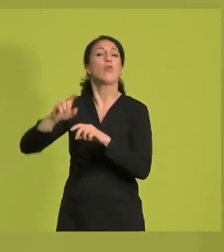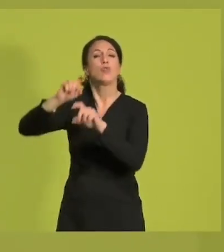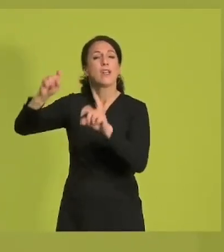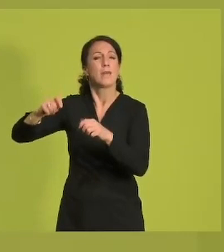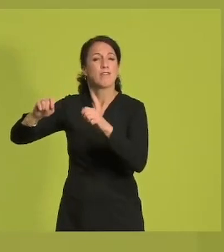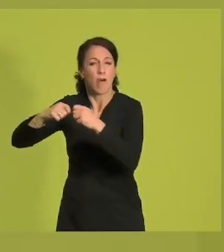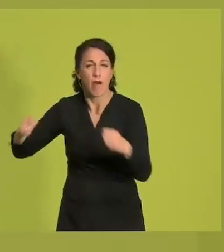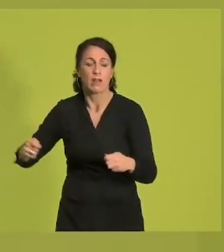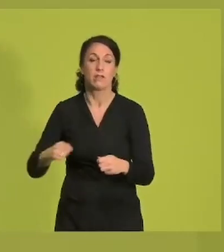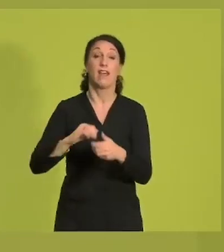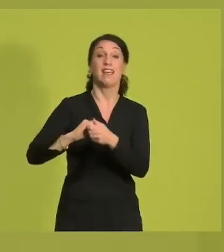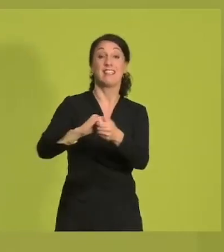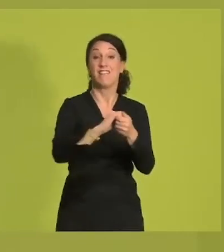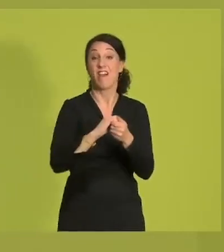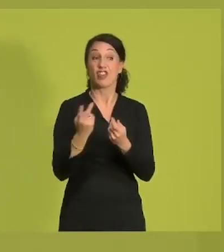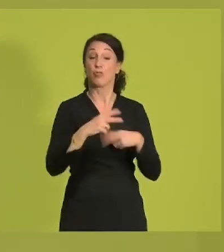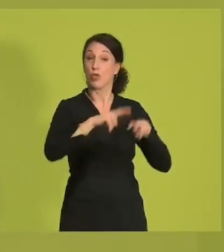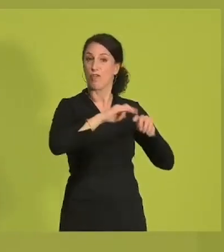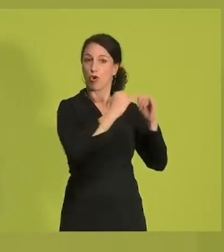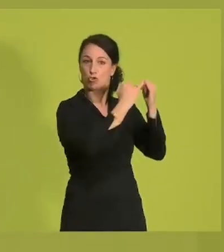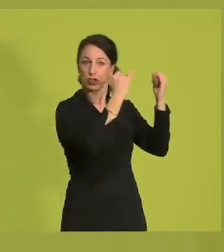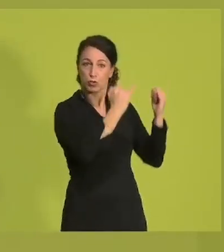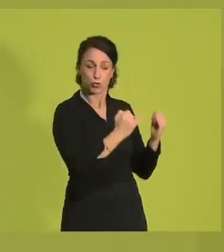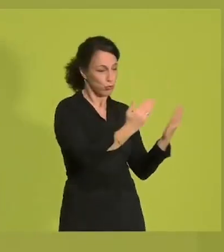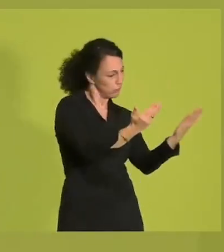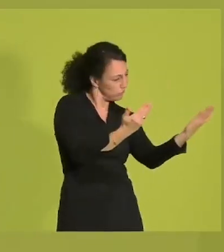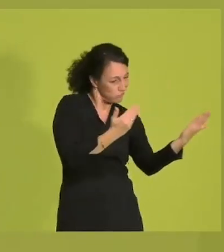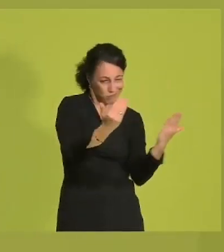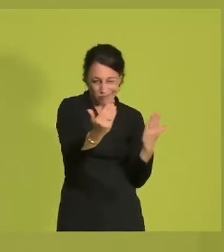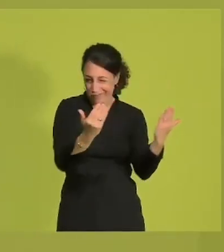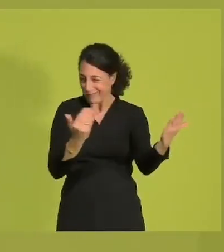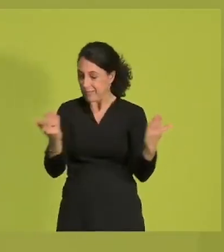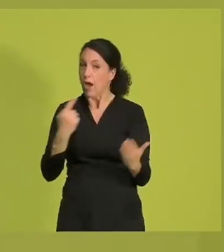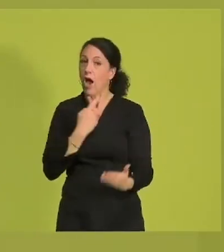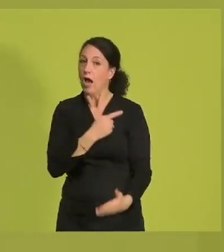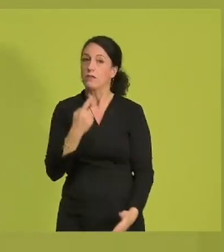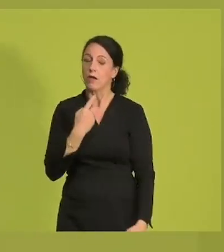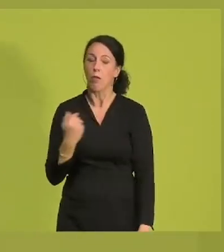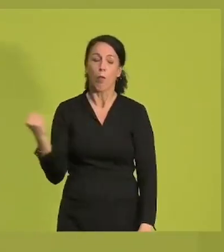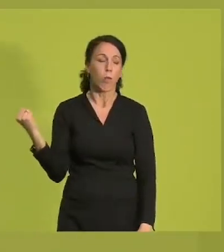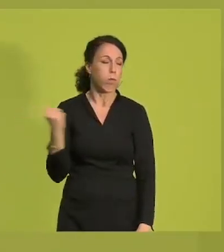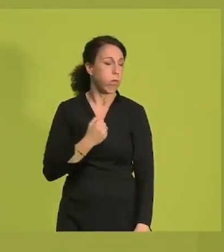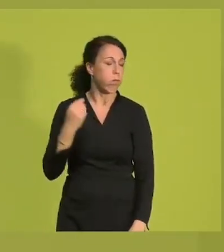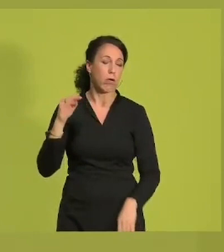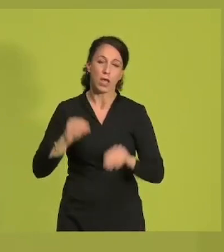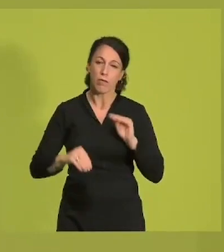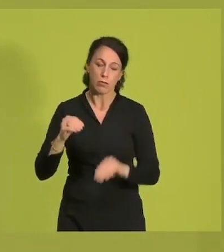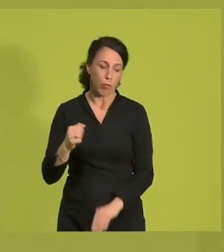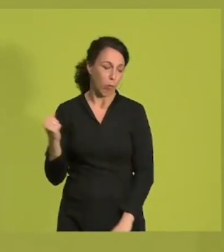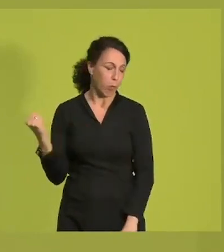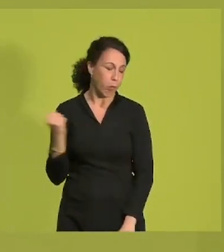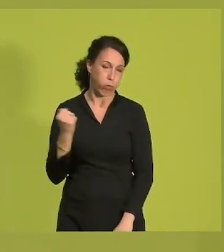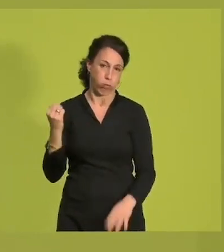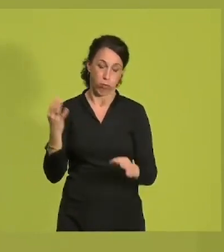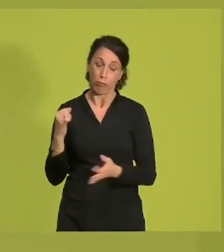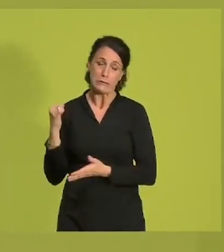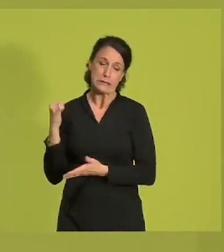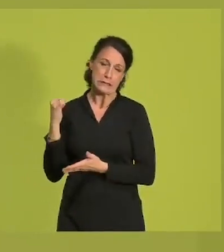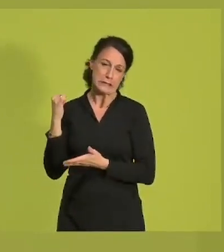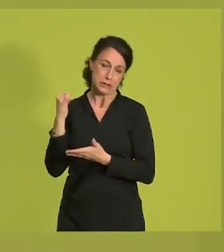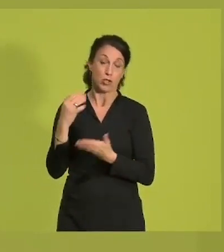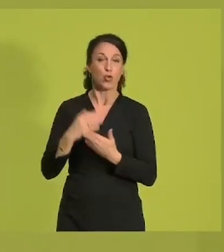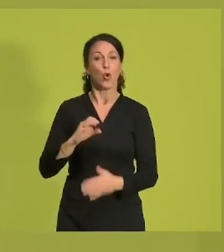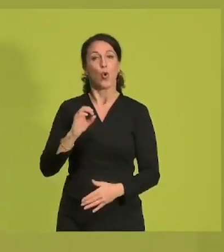Forschungsinstitutionen kommen, alle sehen einen riesigen Investitionsbedarf. Das ist das Geld, das wir brauchen, um den